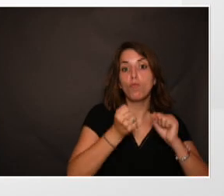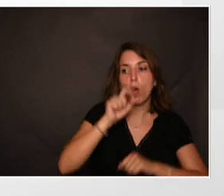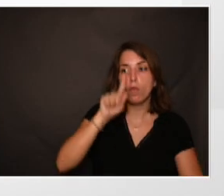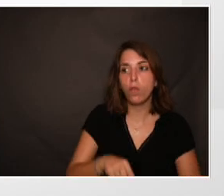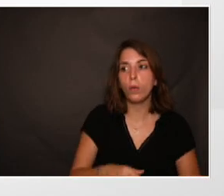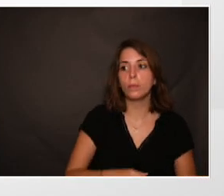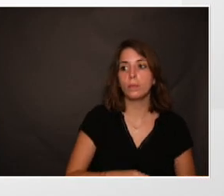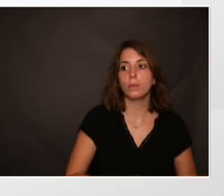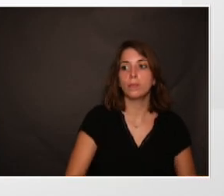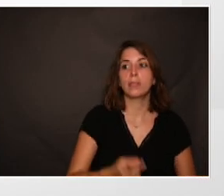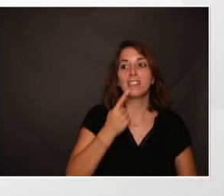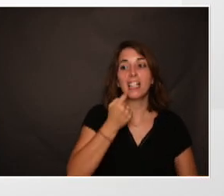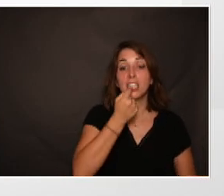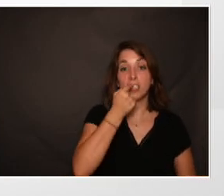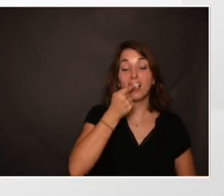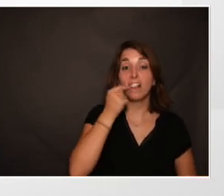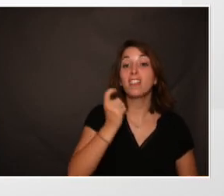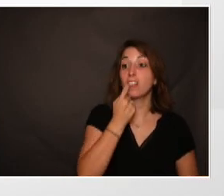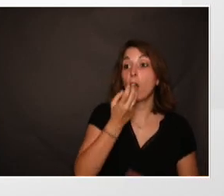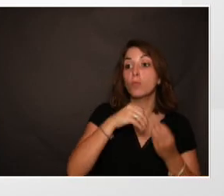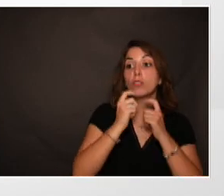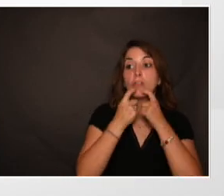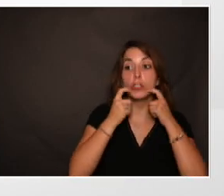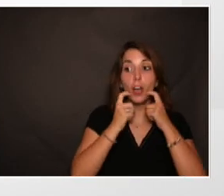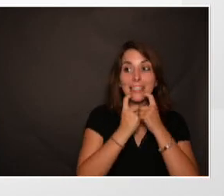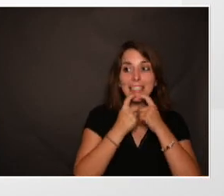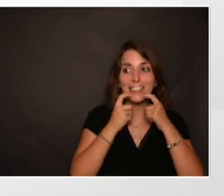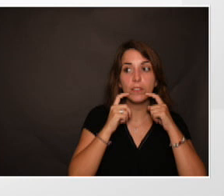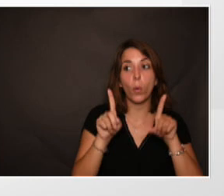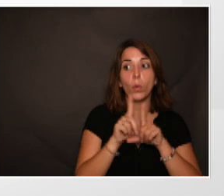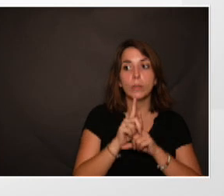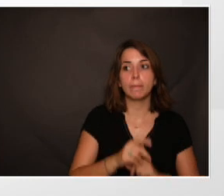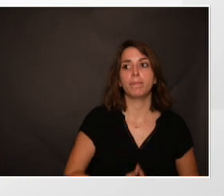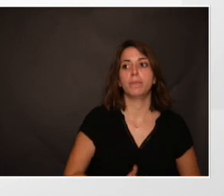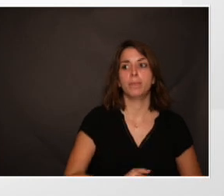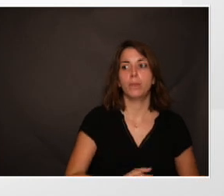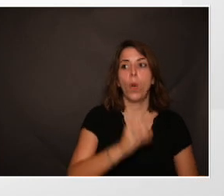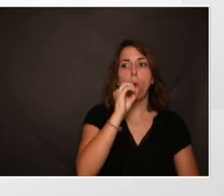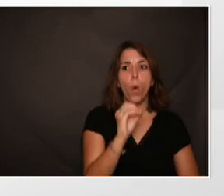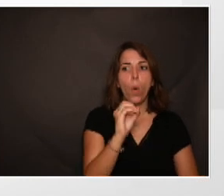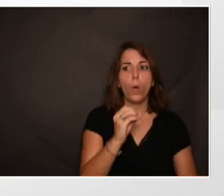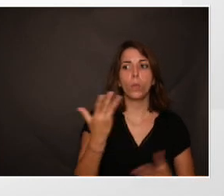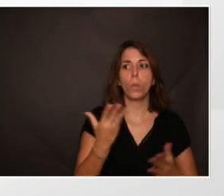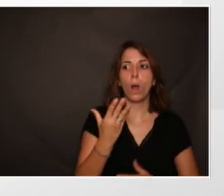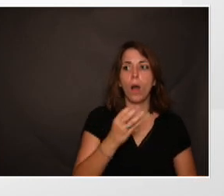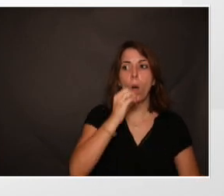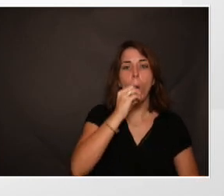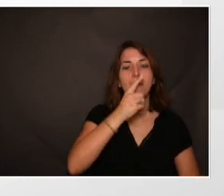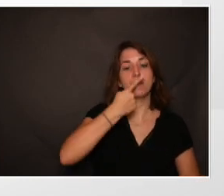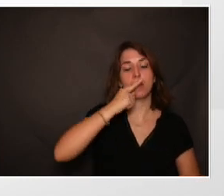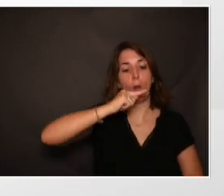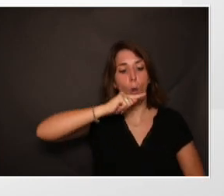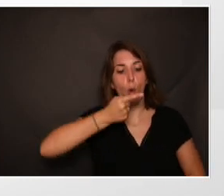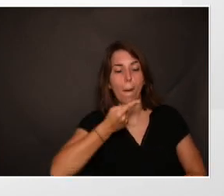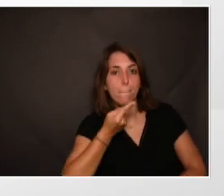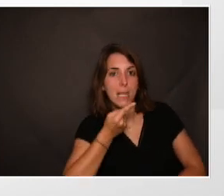brosser dents et gencives du rose vers le blanc,'est-dire des gencives vers les dents. O pour oblique, on incline sa brosse